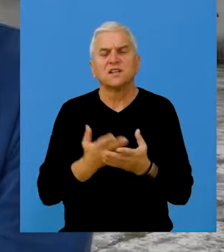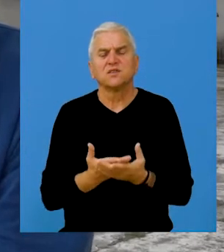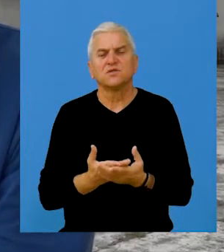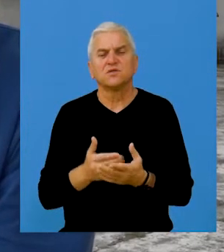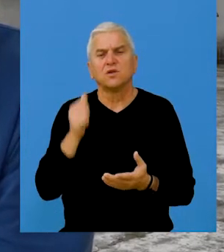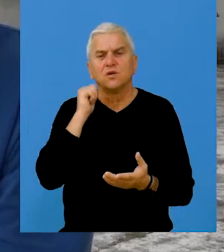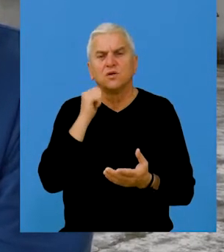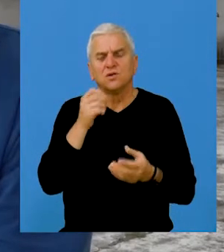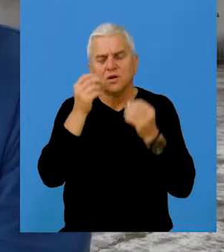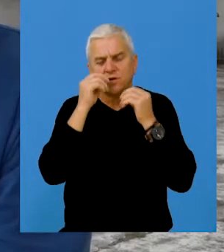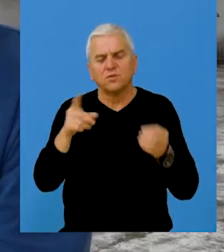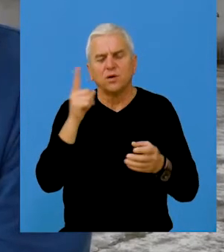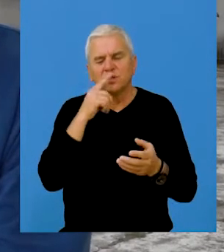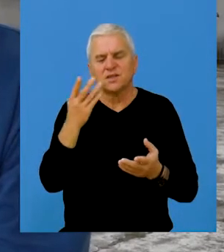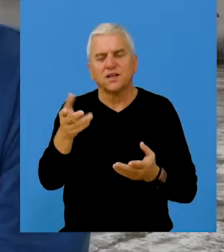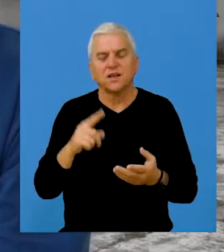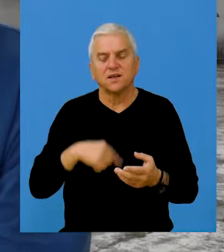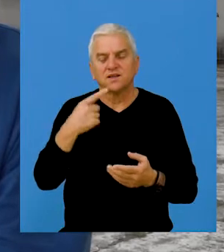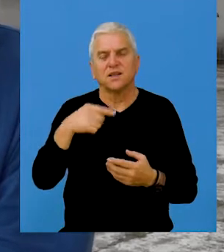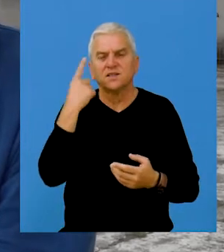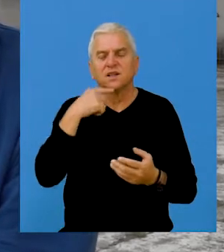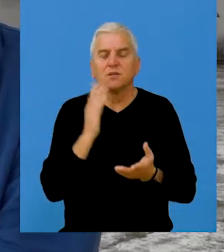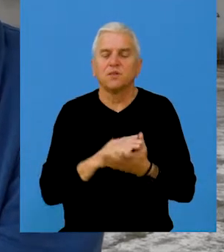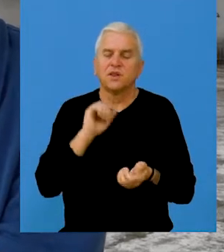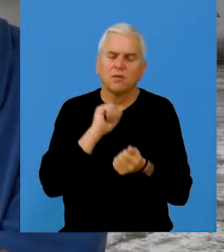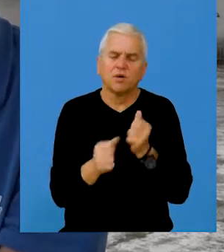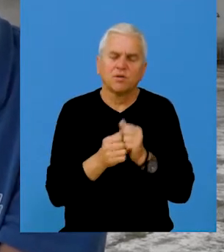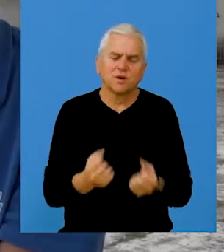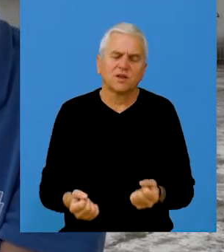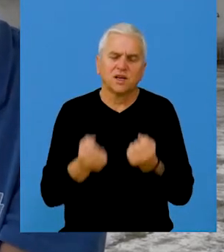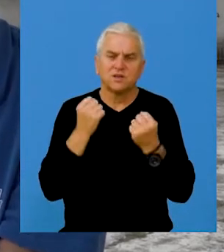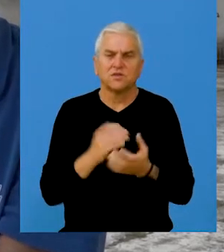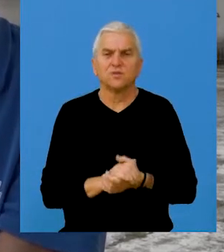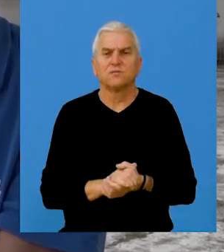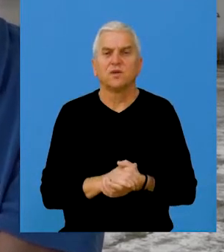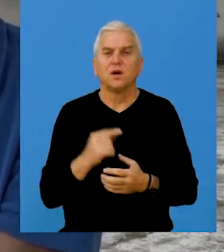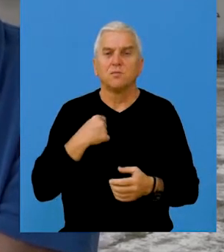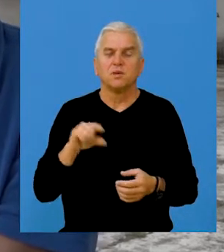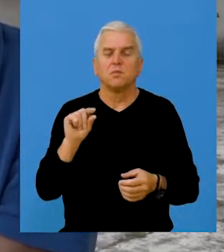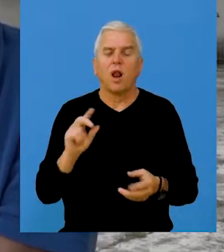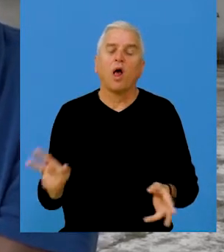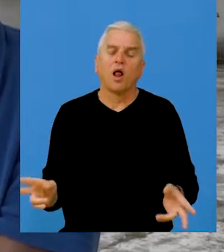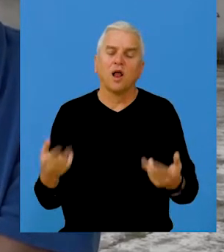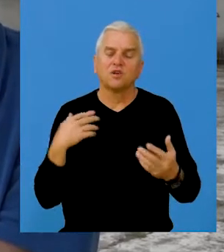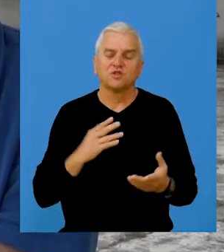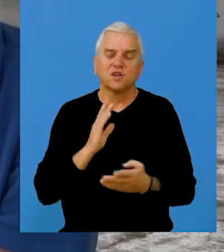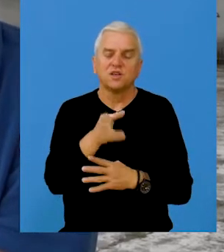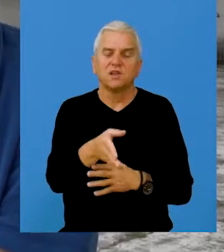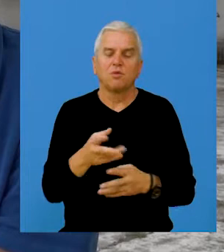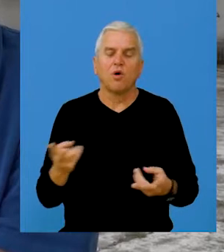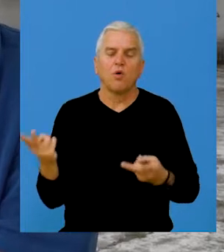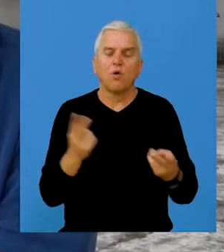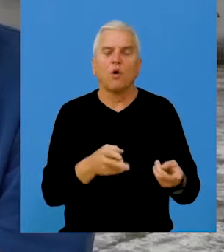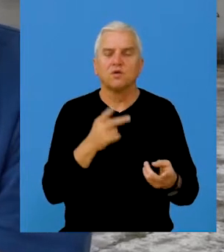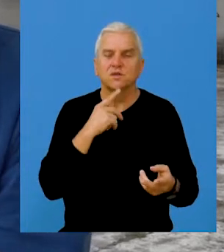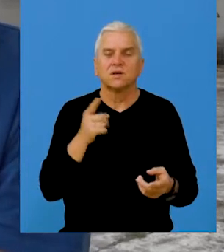pogotovo što su oni juče izgubili ocente, znači sad će ne ljubiti ili ne biti njima, ajde kažemo mi možda malo rasterećenije